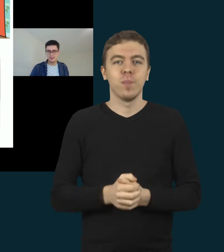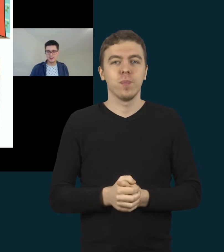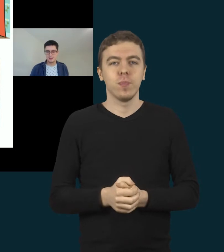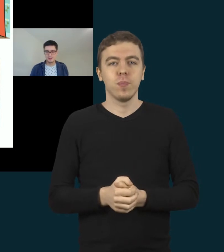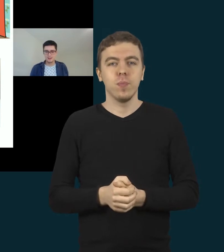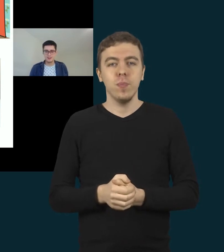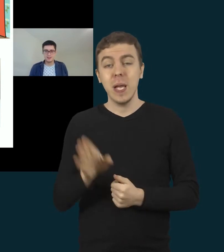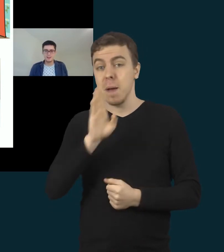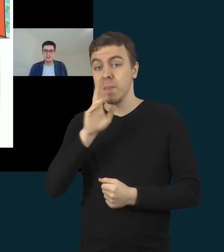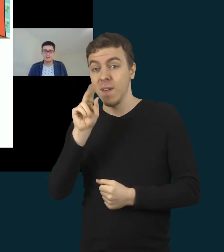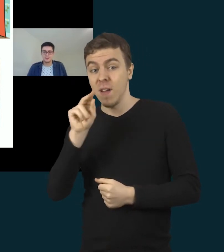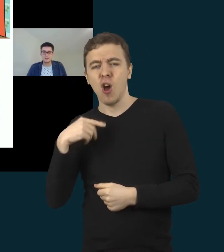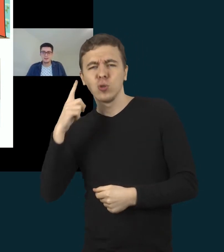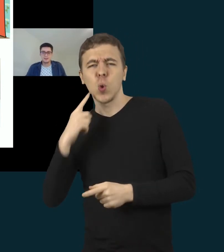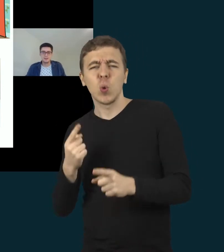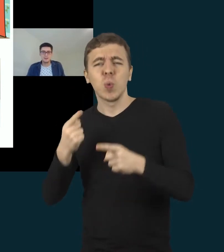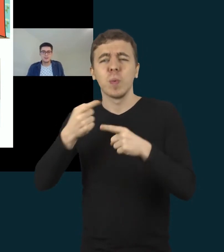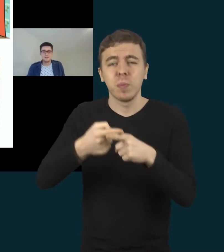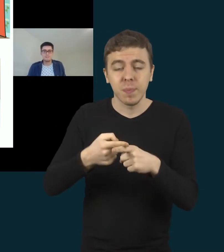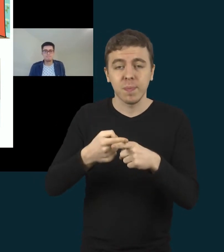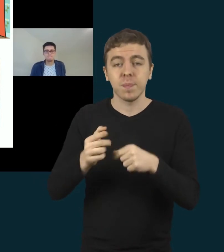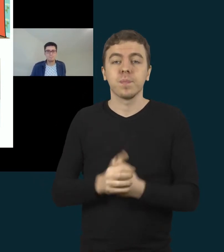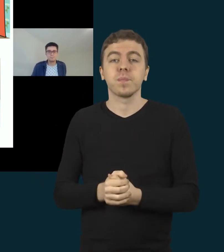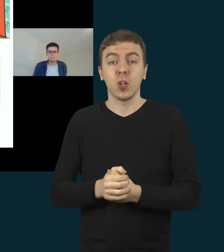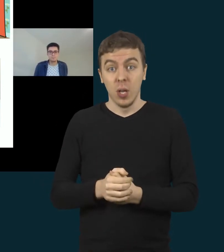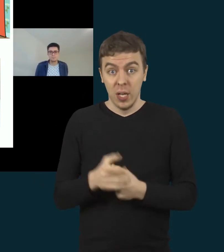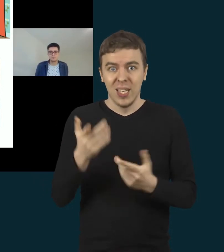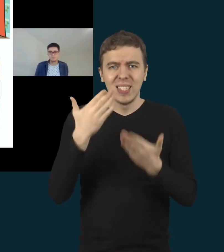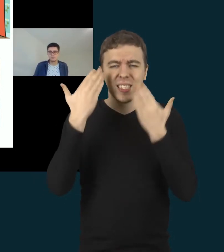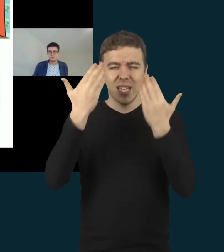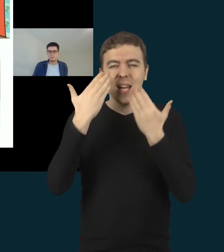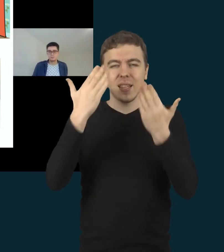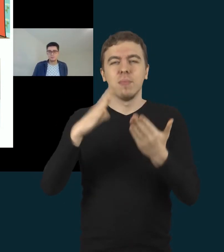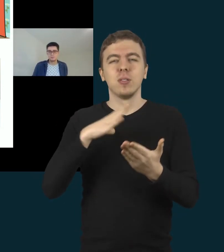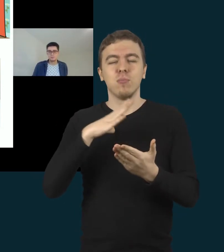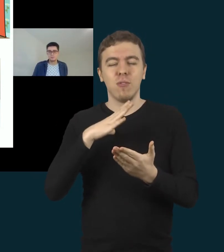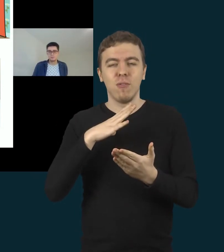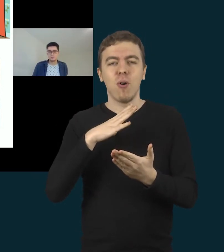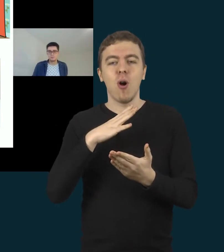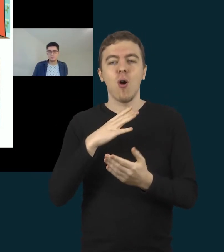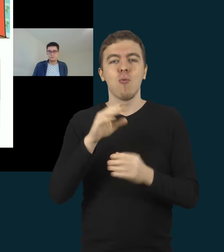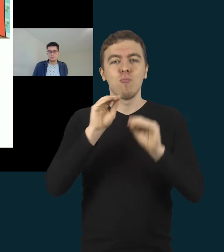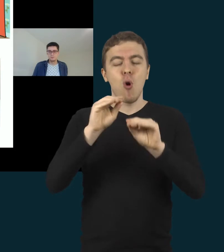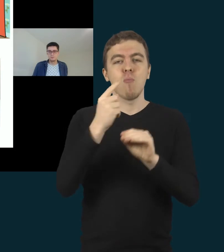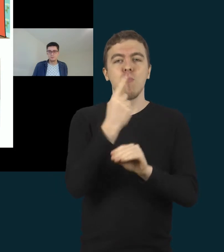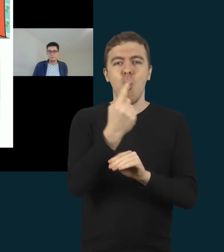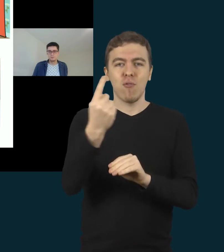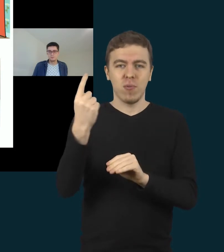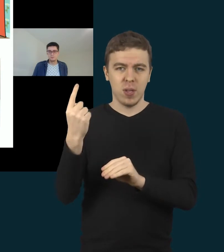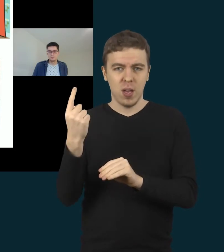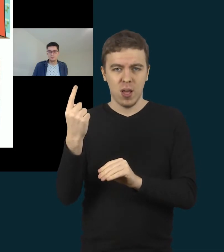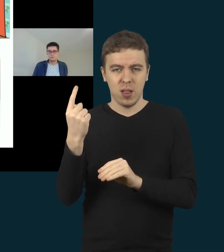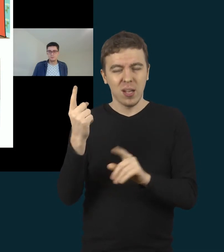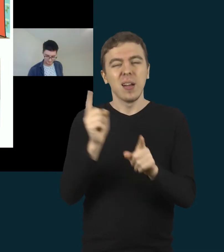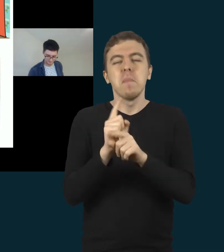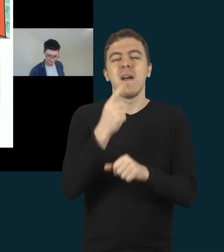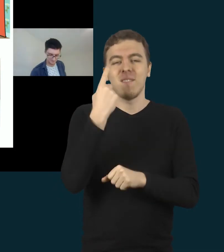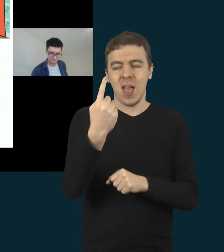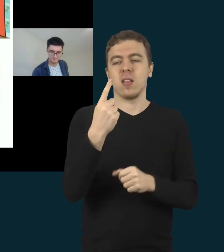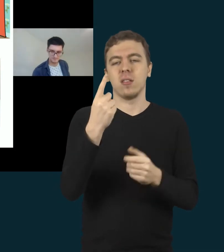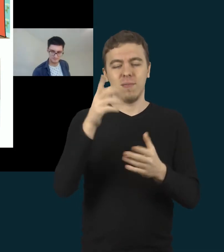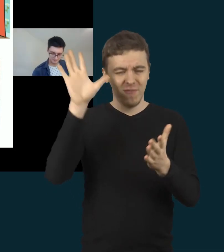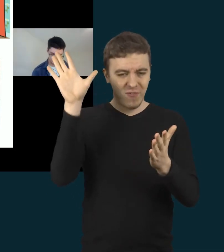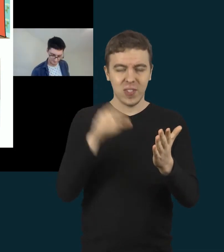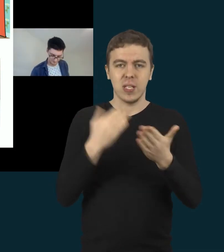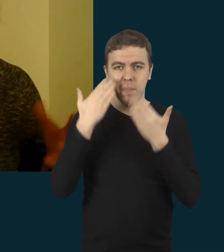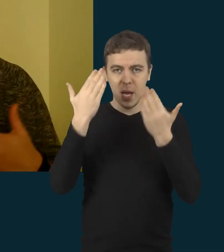galiu prisidėti, kad tas skaitimas buvo iš pradžių po vieno mokytojo. Vienas mokytojas skaitydavo, bet ilginio mes supratom,